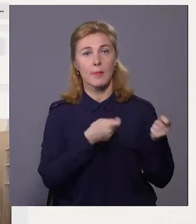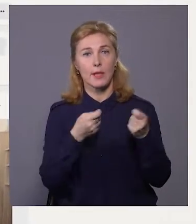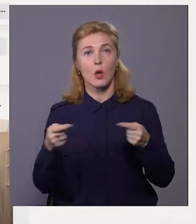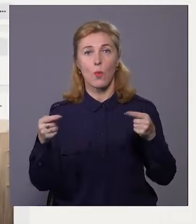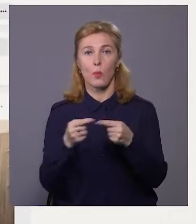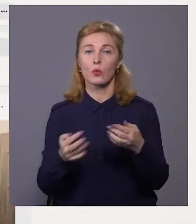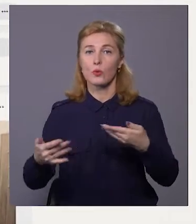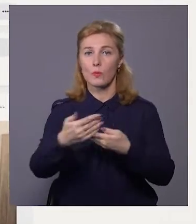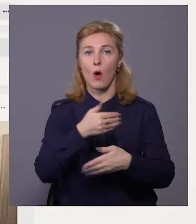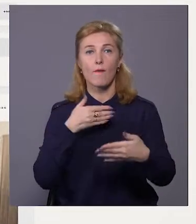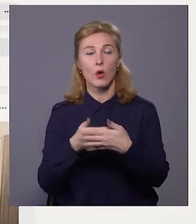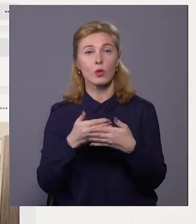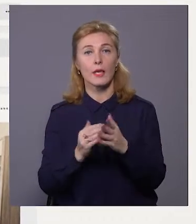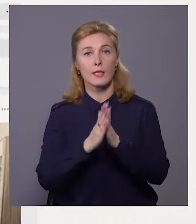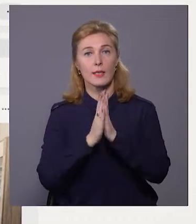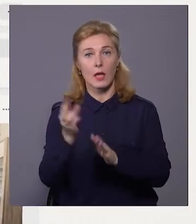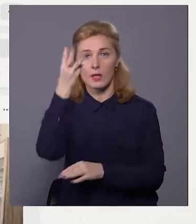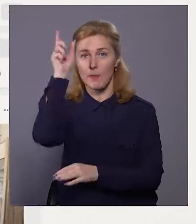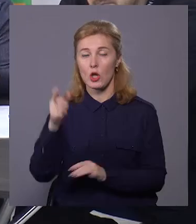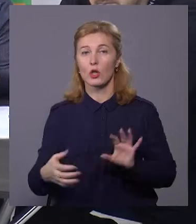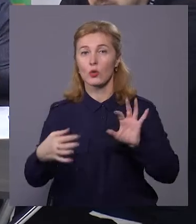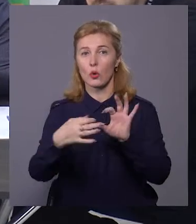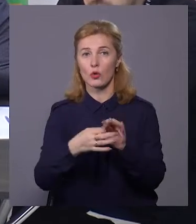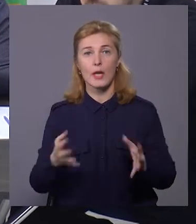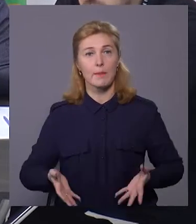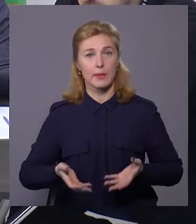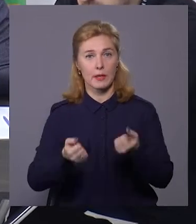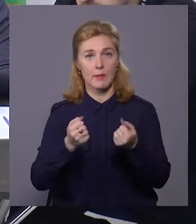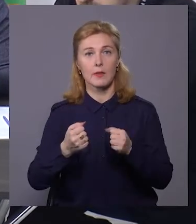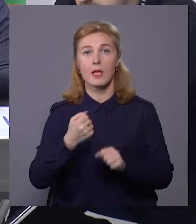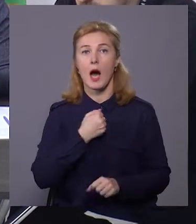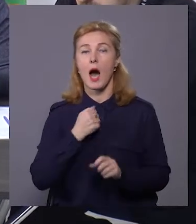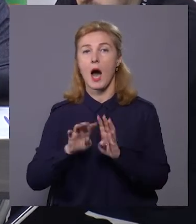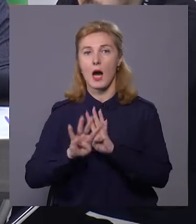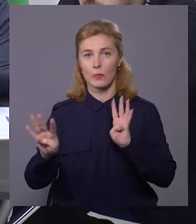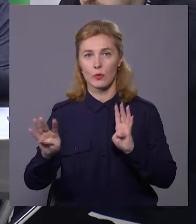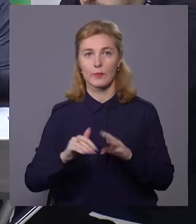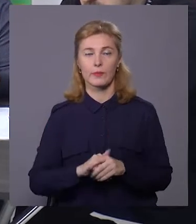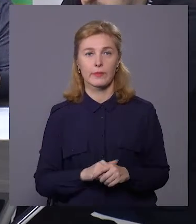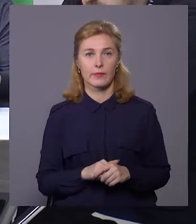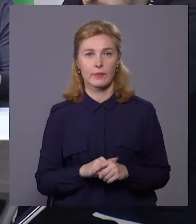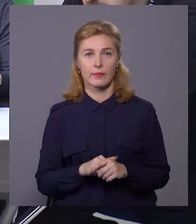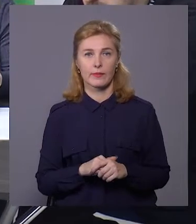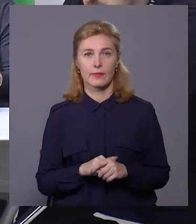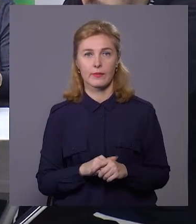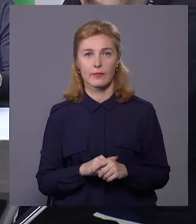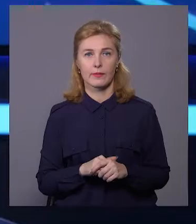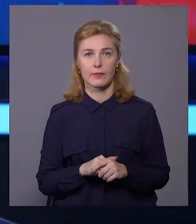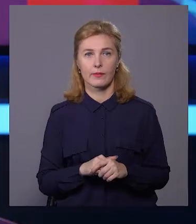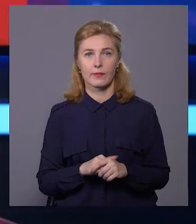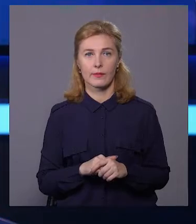збору. Тож волонтери закликають хмельничан долучатися і підтримувати армію. Ірина Арюм, Валерій Толеховський, новини міста.